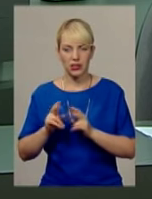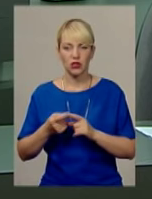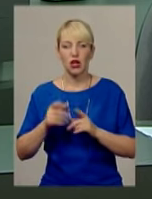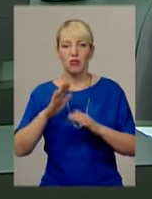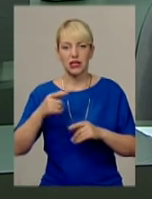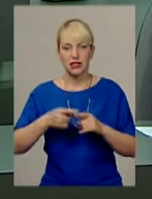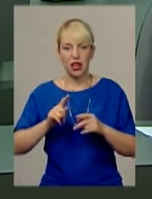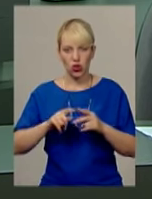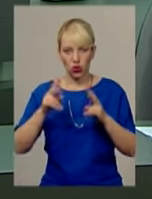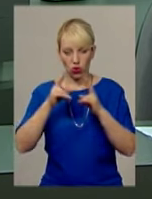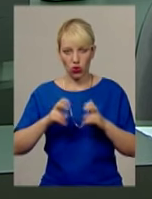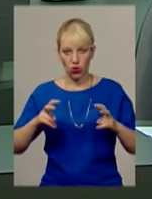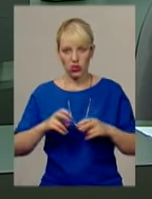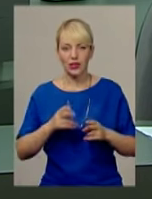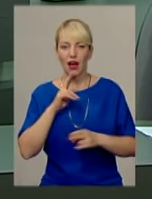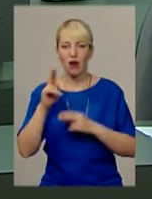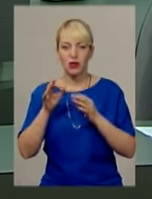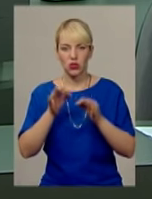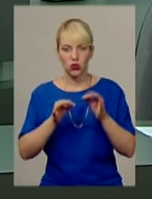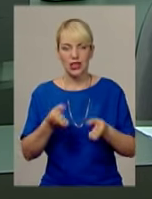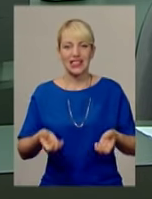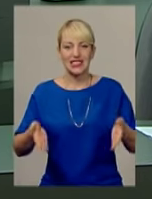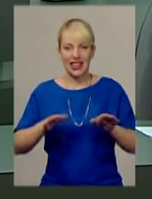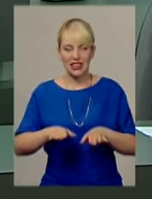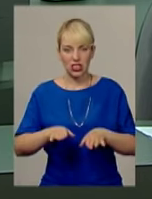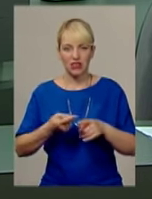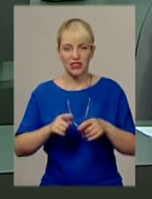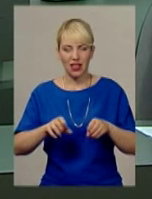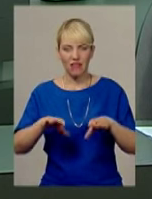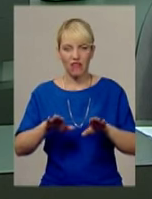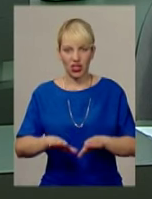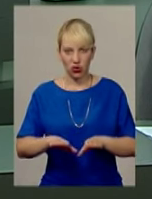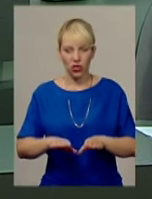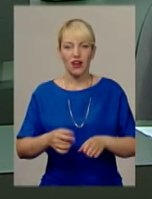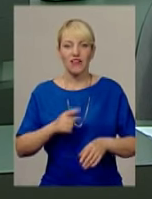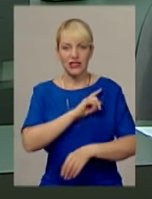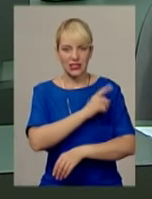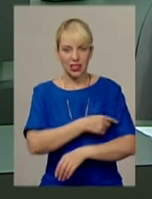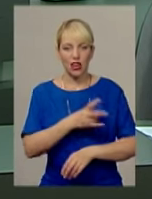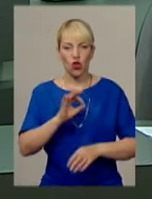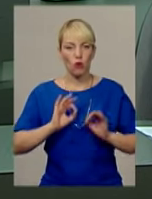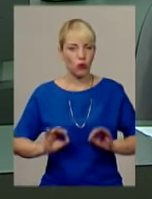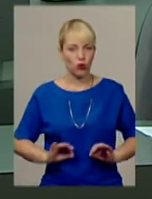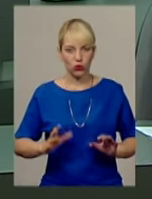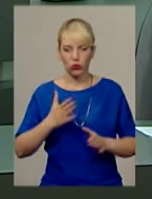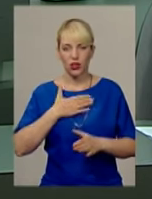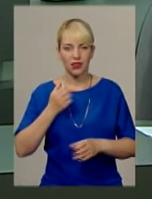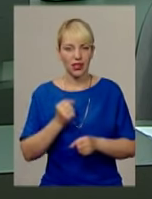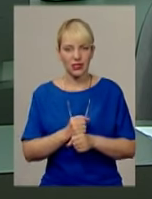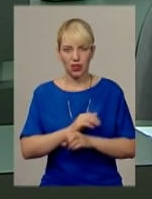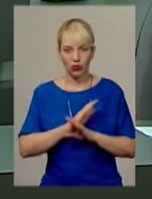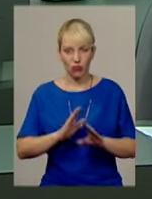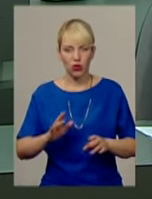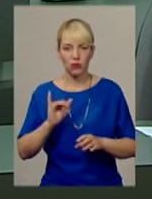розгляду апеляційний суд залишив вирок в силі. Проте це рішення обласну прокуратуру не задовольнило. Тому була подана